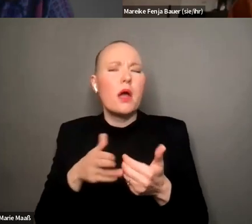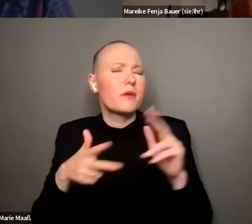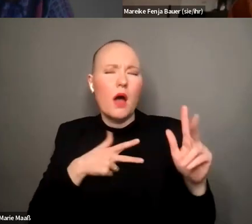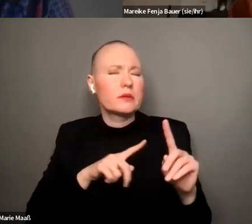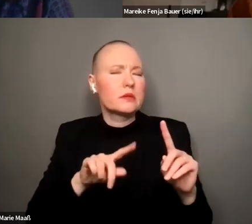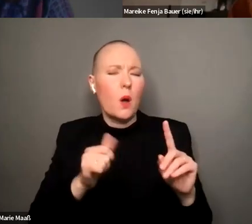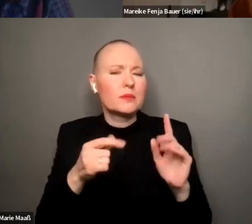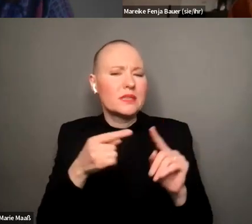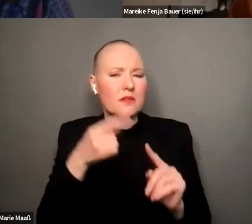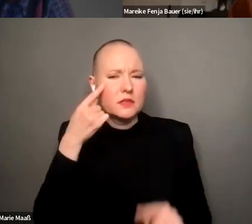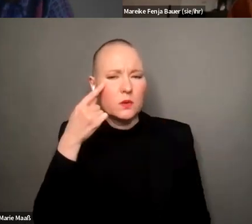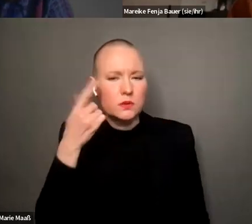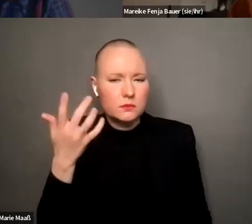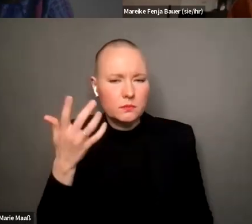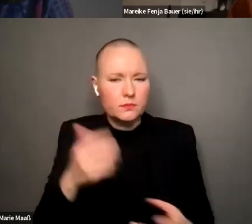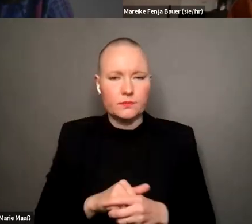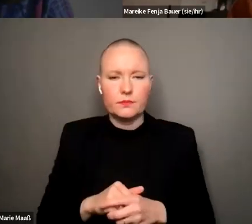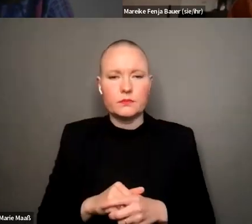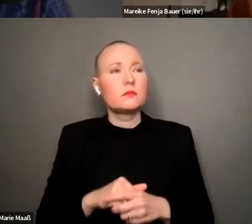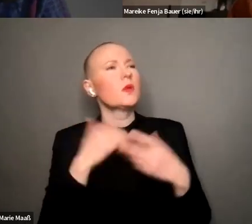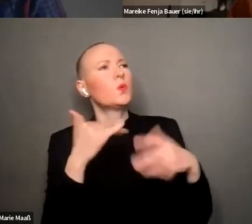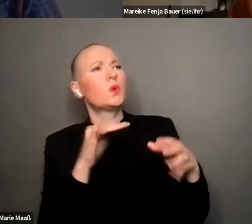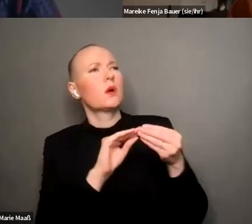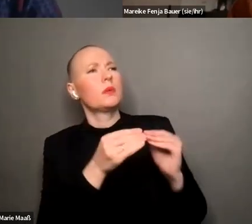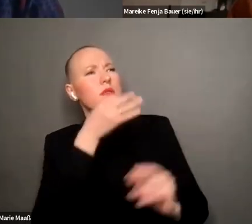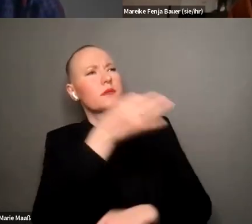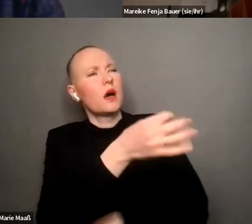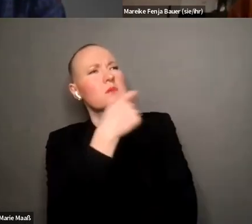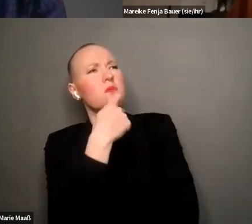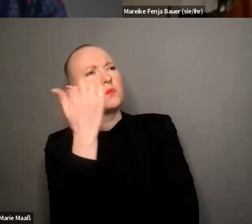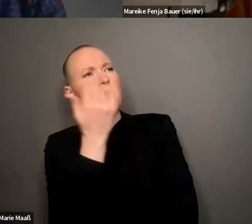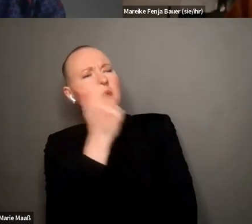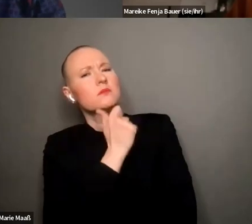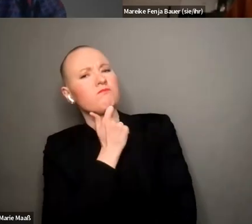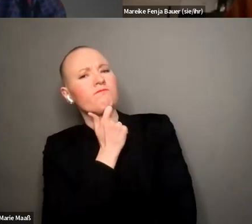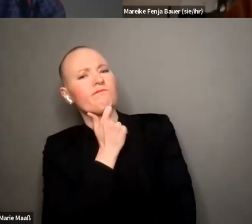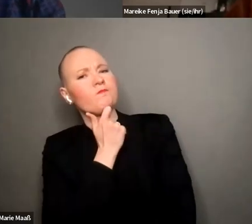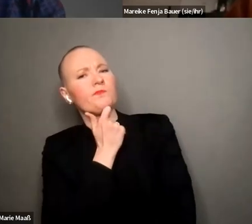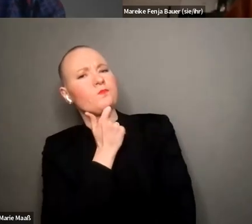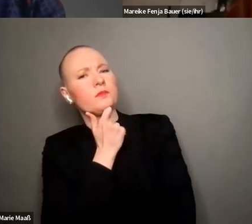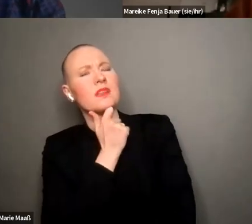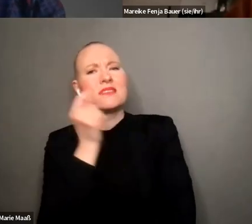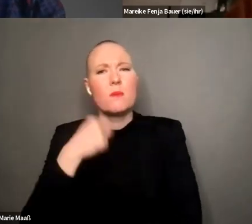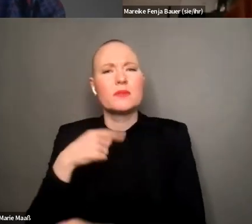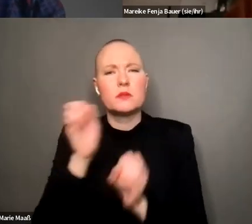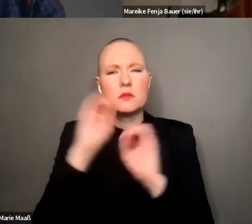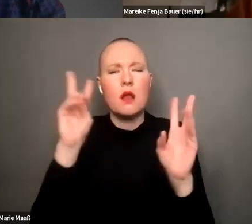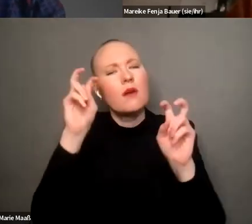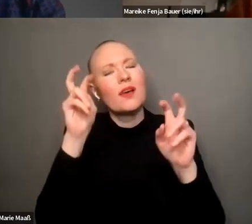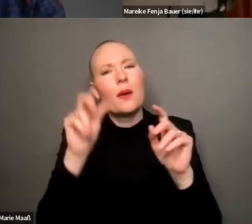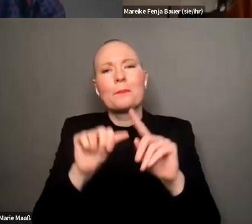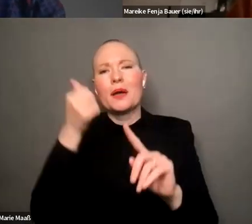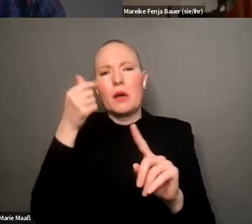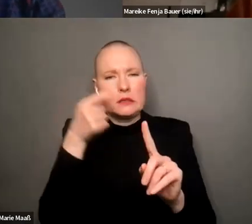das ist tatsächlich eine sehr komplexe frage um zu kurz nachdenken aber also genau ich glaube jetzt nicht ganz klar was gemeint ist mit primärer ausrichtung